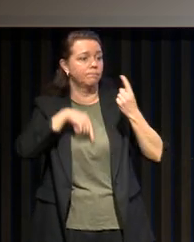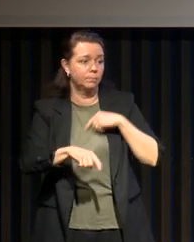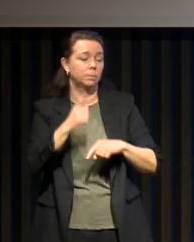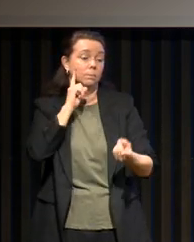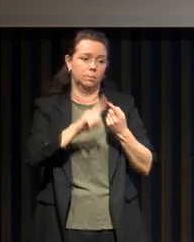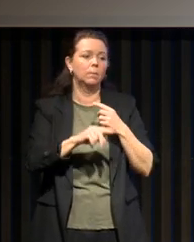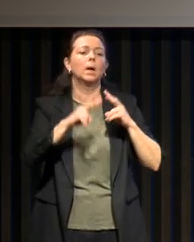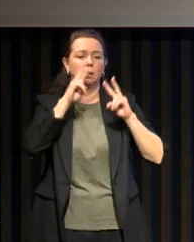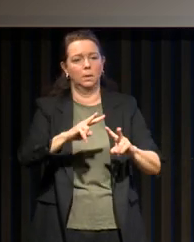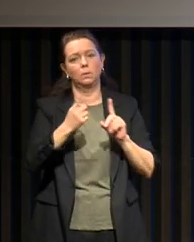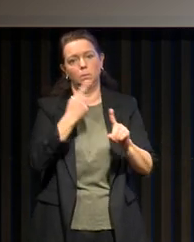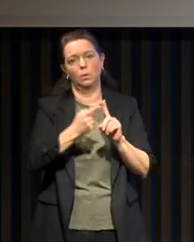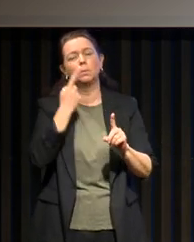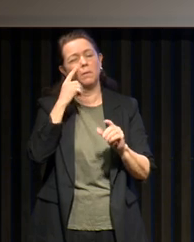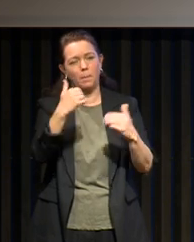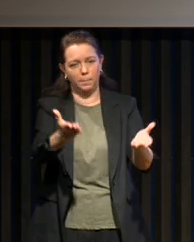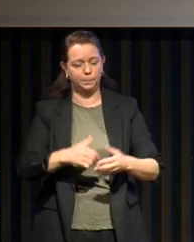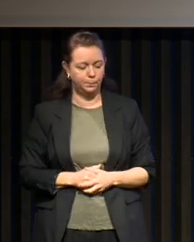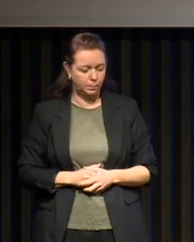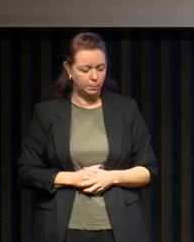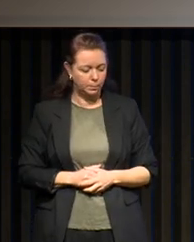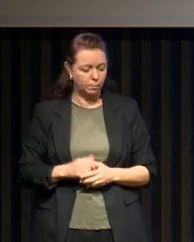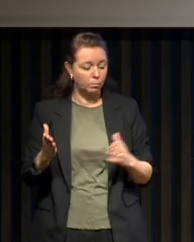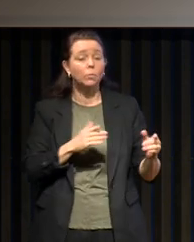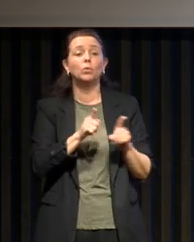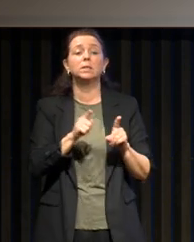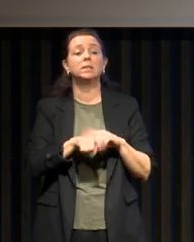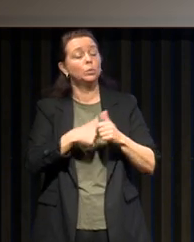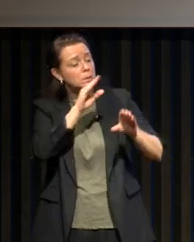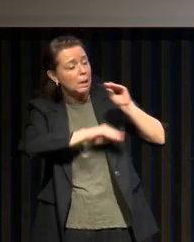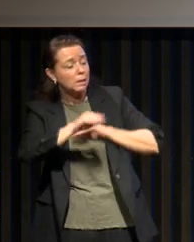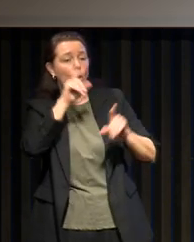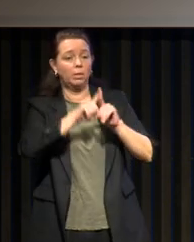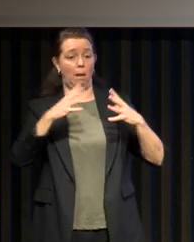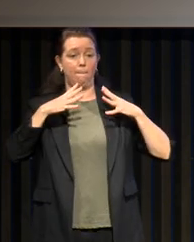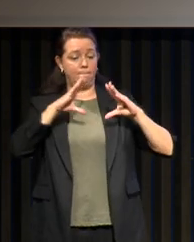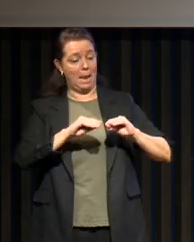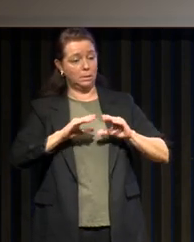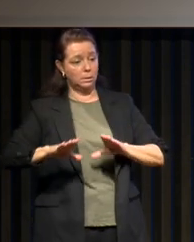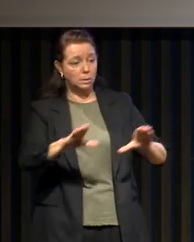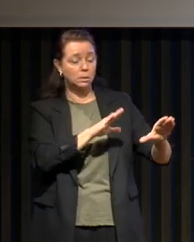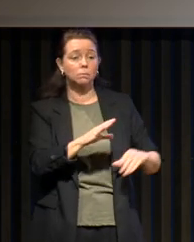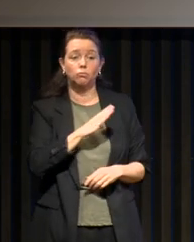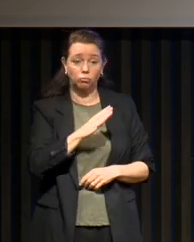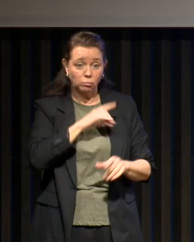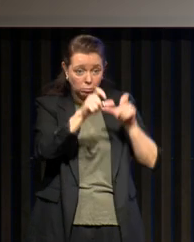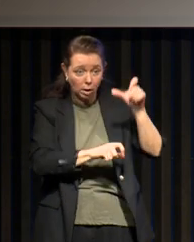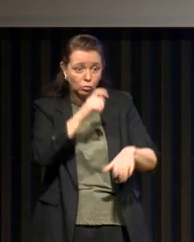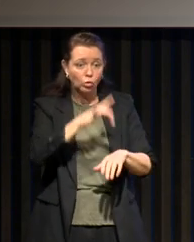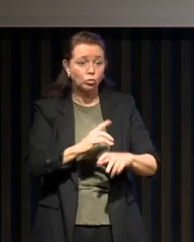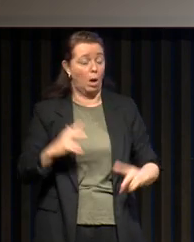voir un peu après. Il y a des traitements positionnels aussi.'est-à-dire que chez certains sujets, c'est que sur le dos qu'on a des apnées du sommeil.